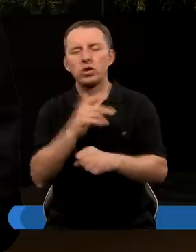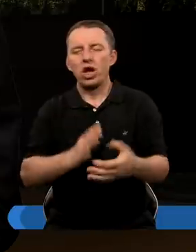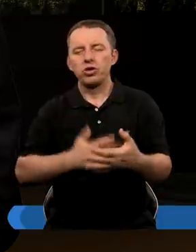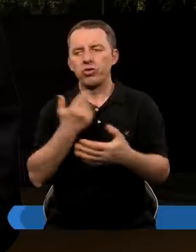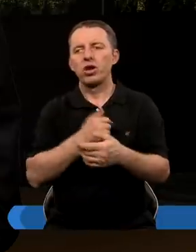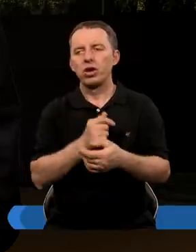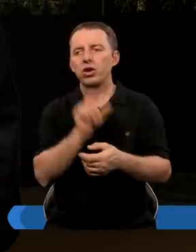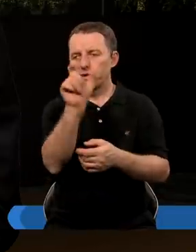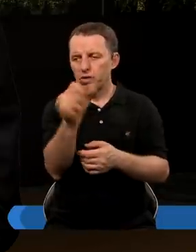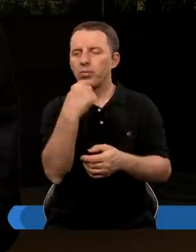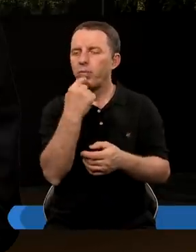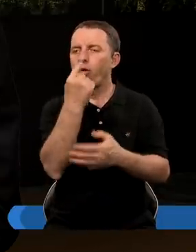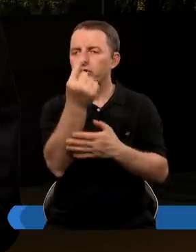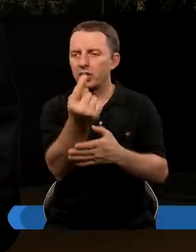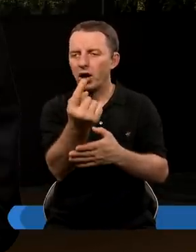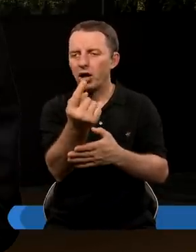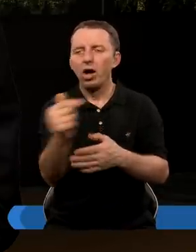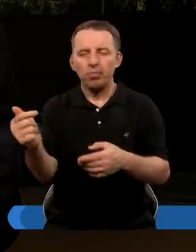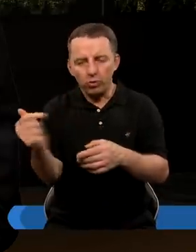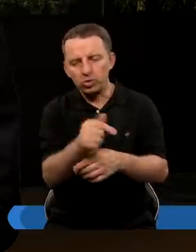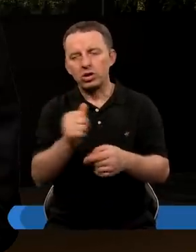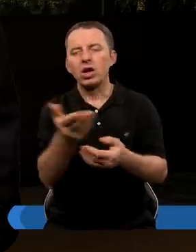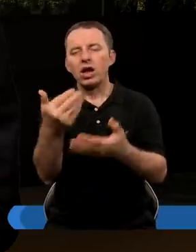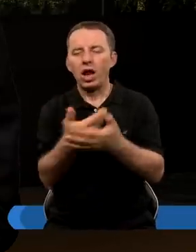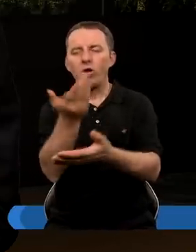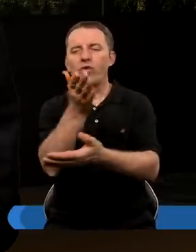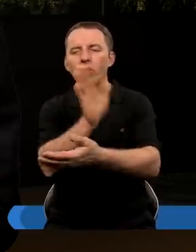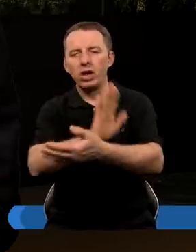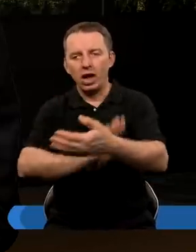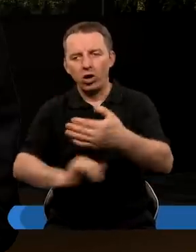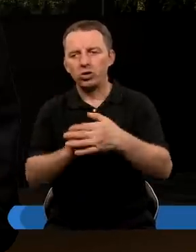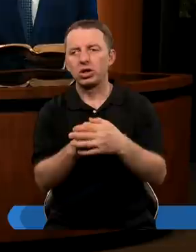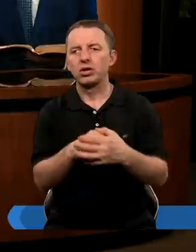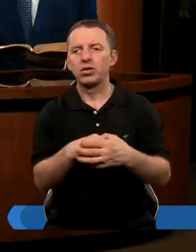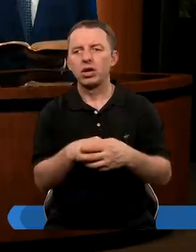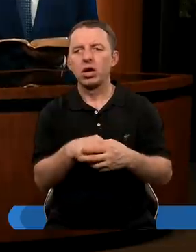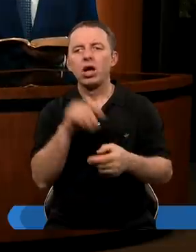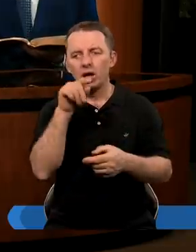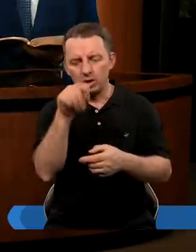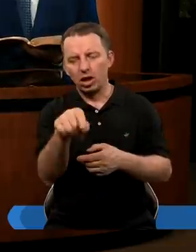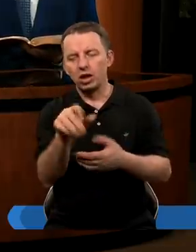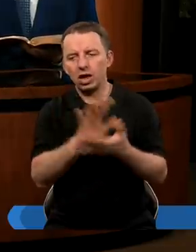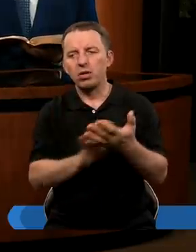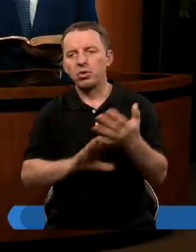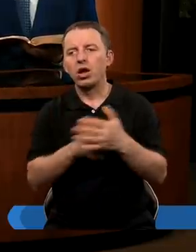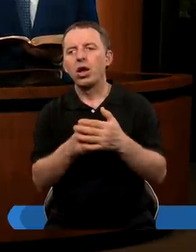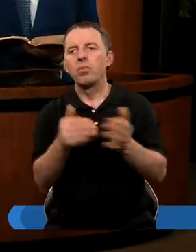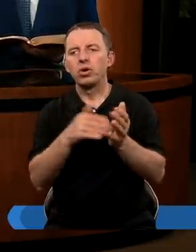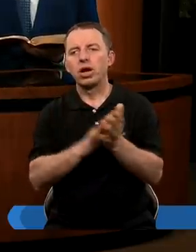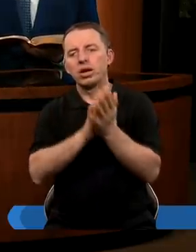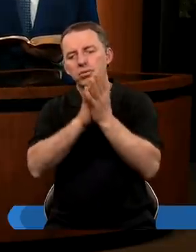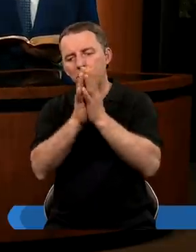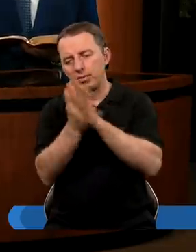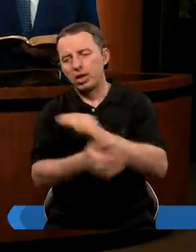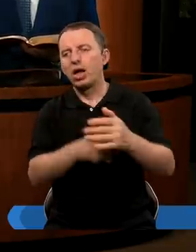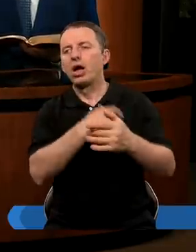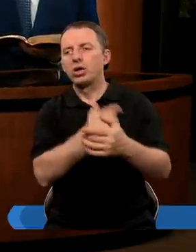Nie dziw się, że Ci powiedziałem musicie się na nowo narodzić. A więc oprócz tej wiedzy biblijnej potrzebna jest także ta